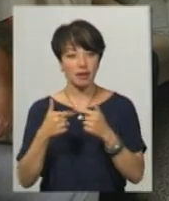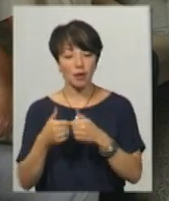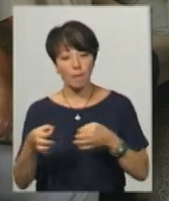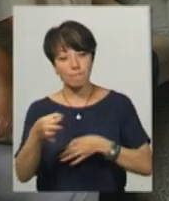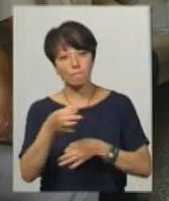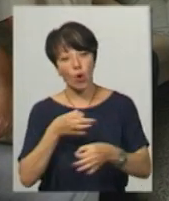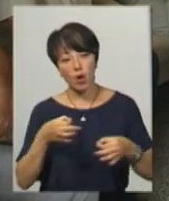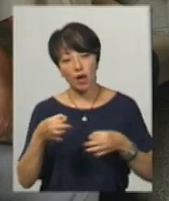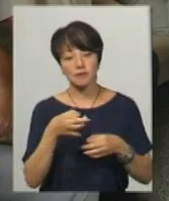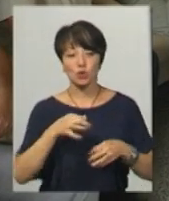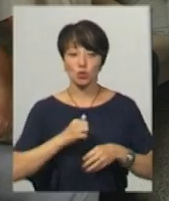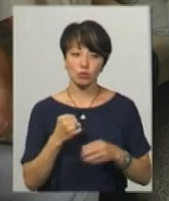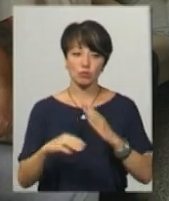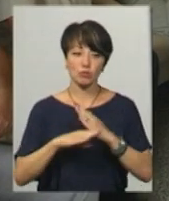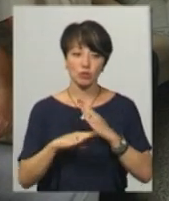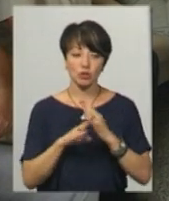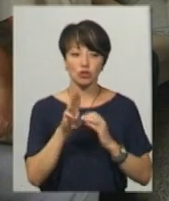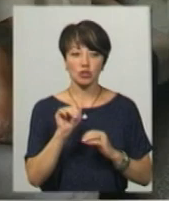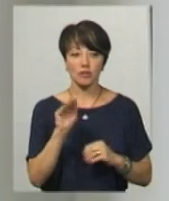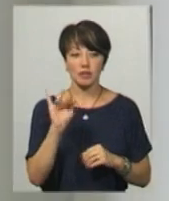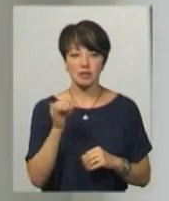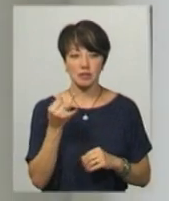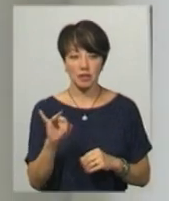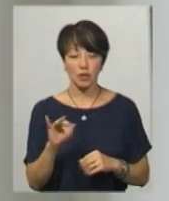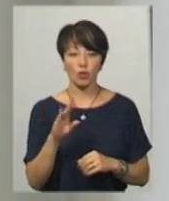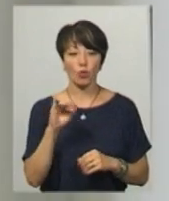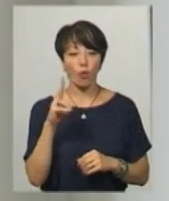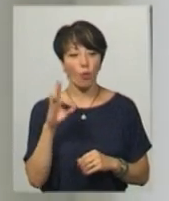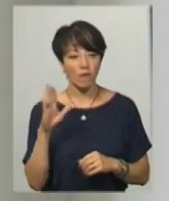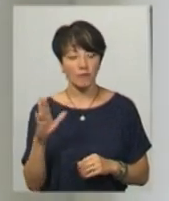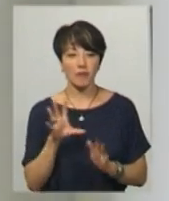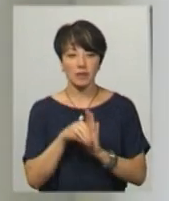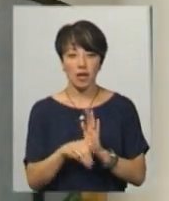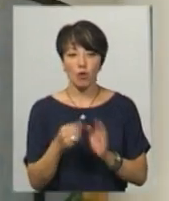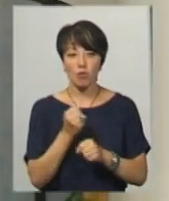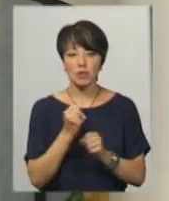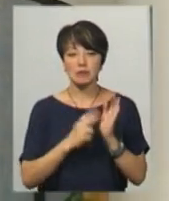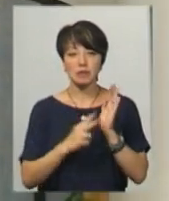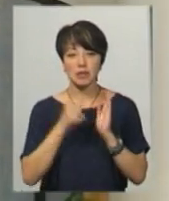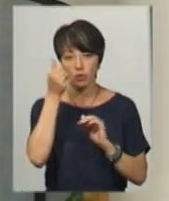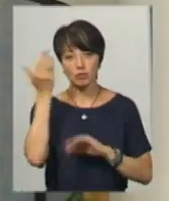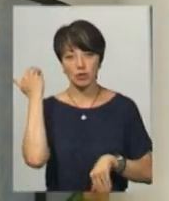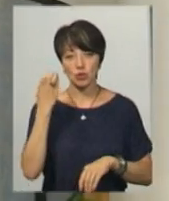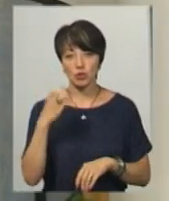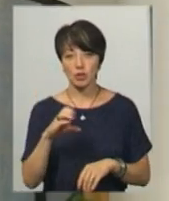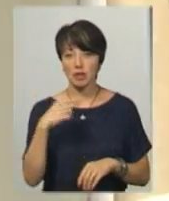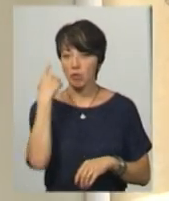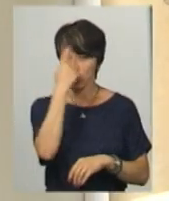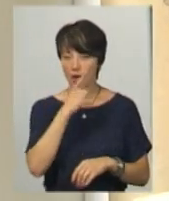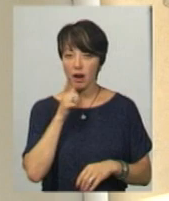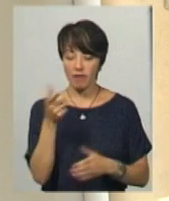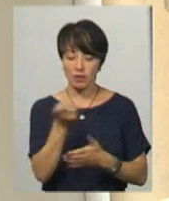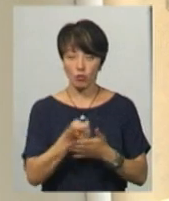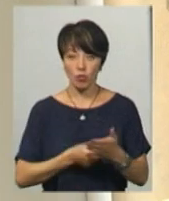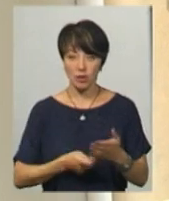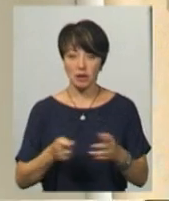друзями, вони мені допомогли. Особливо Шафінський, Юрков. До альбому війшли роботи 70-х років минулого століття. Це портрети, графіка, живопис